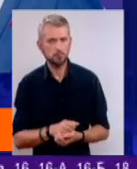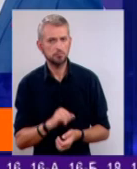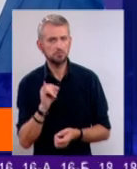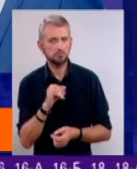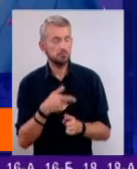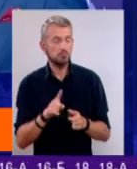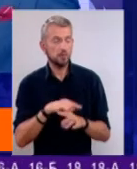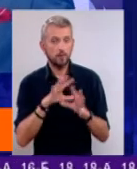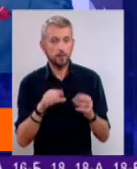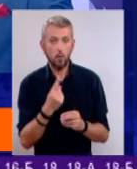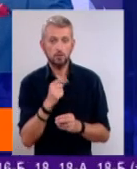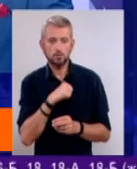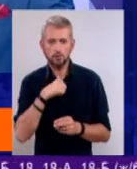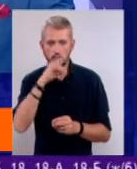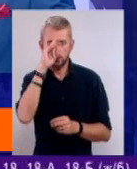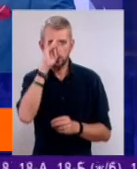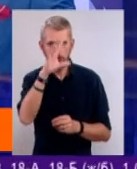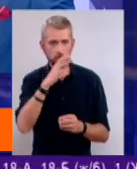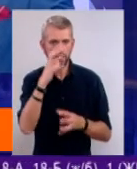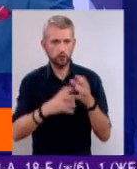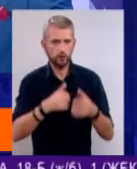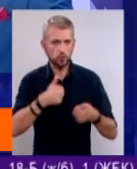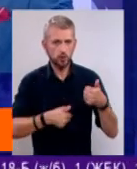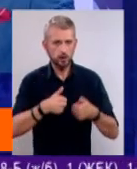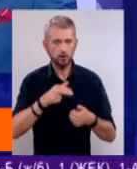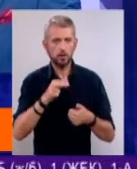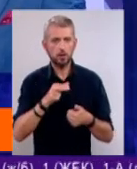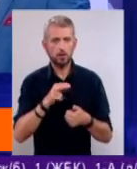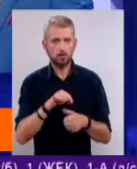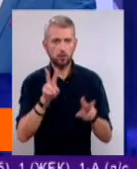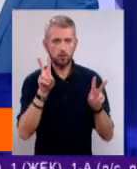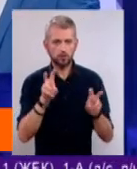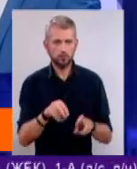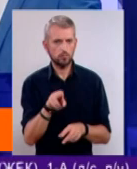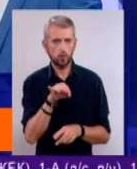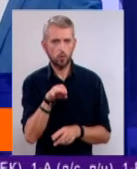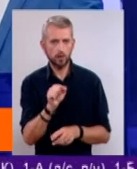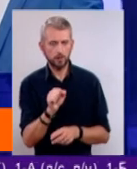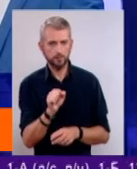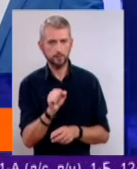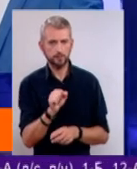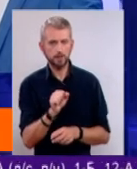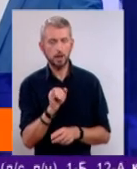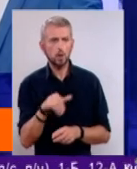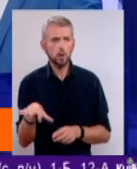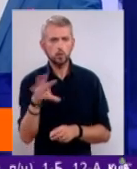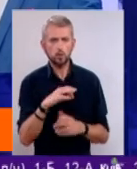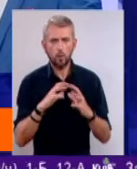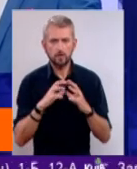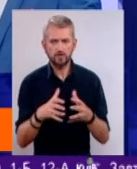І це, взагалі, один із найвідоміших світових турнірів по дисципліна Dota. І зі всього світу